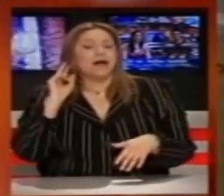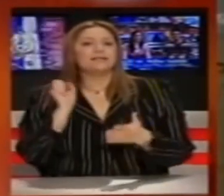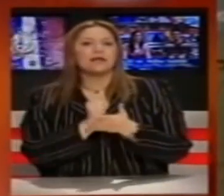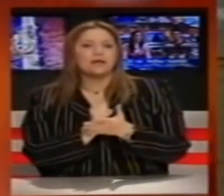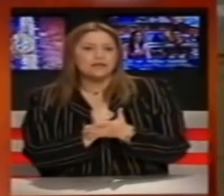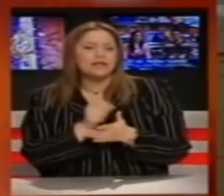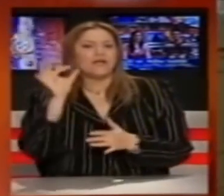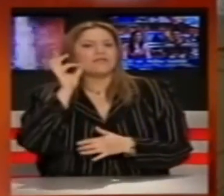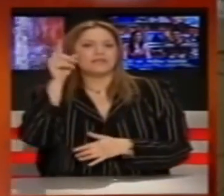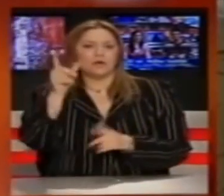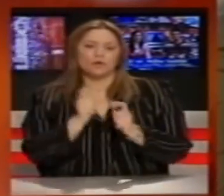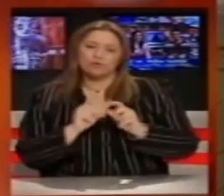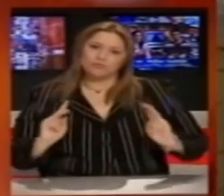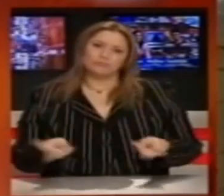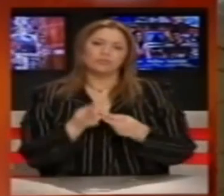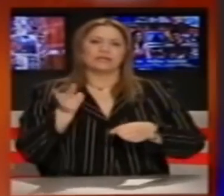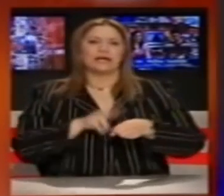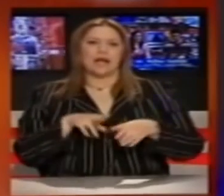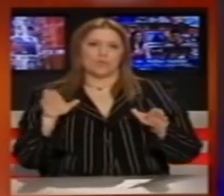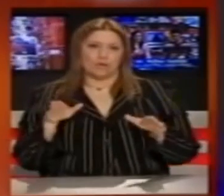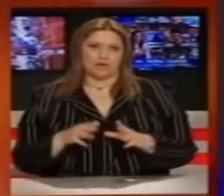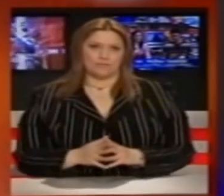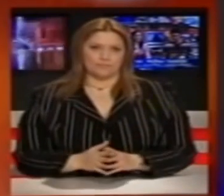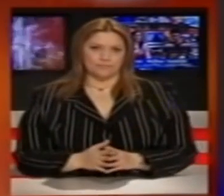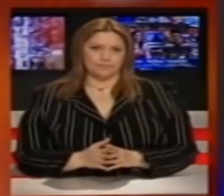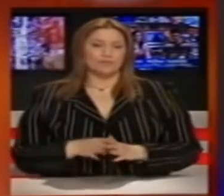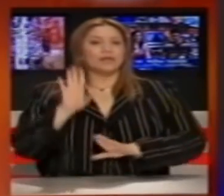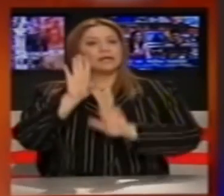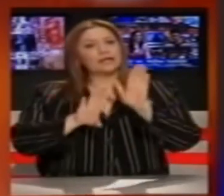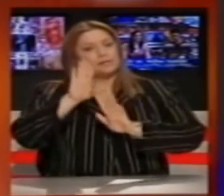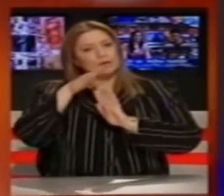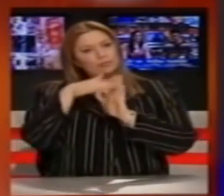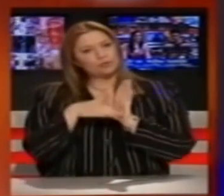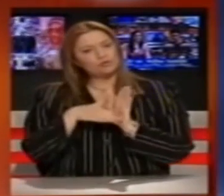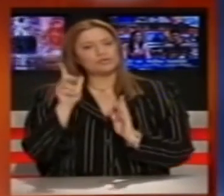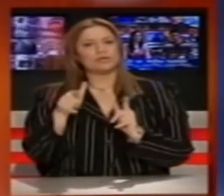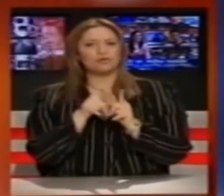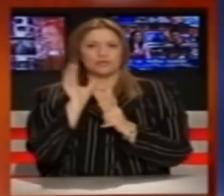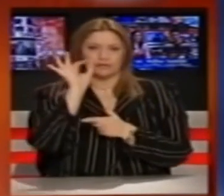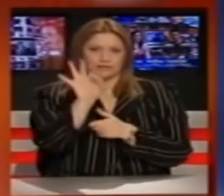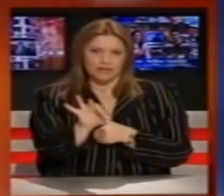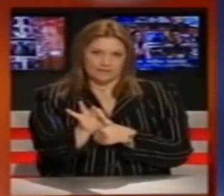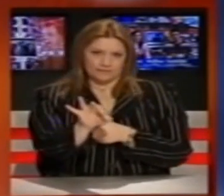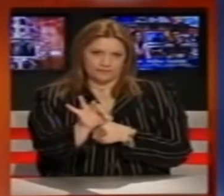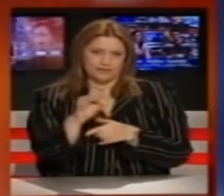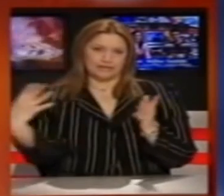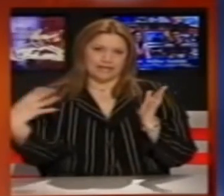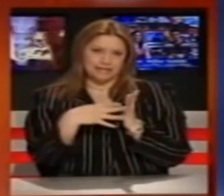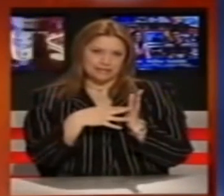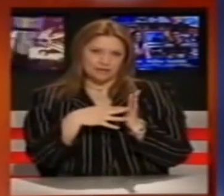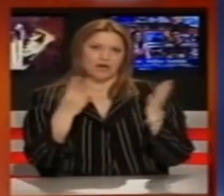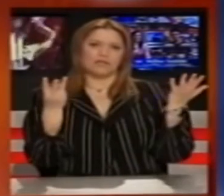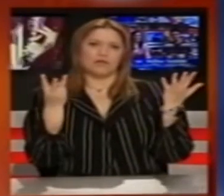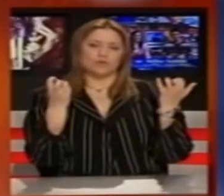στους νέους επιβάτες της Θεσσαλονίκης. Με πτωτικές στάσεις κινείται αυτή την ώρα η συνεδρίαση του Χρηματιστήριου Αθηνών. Γενικός Δίκτης